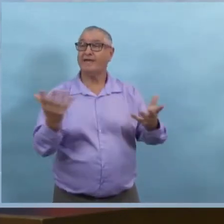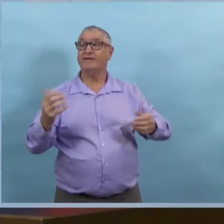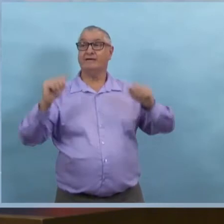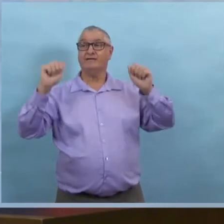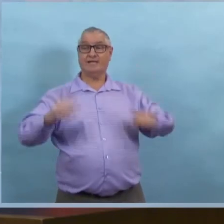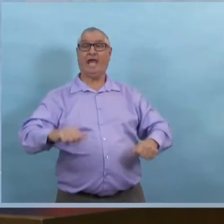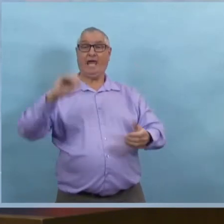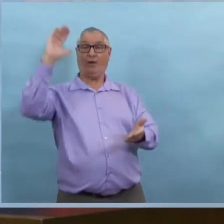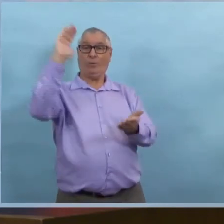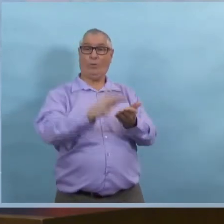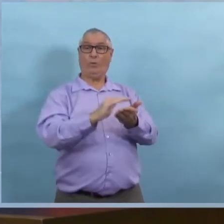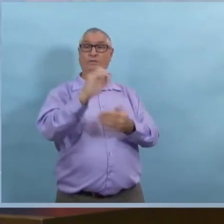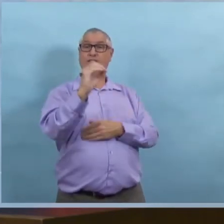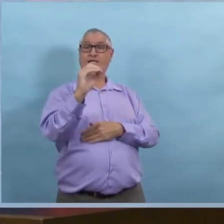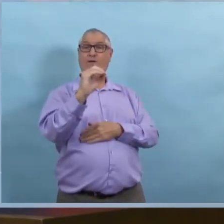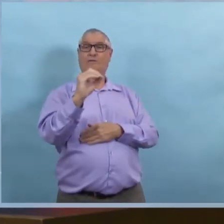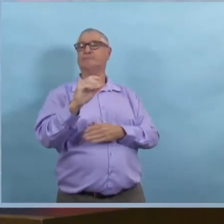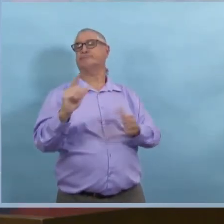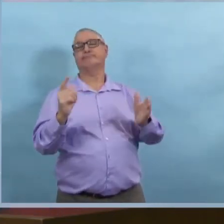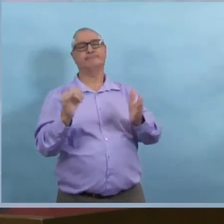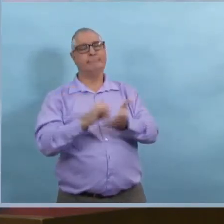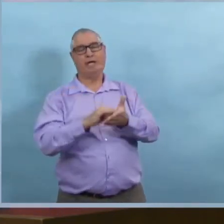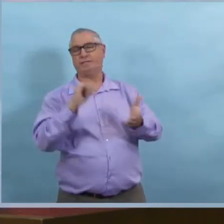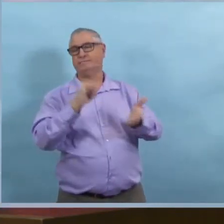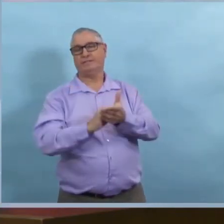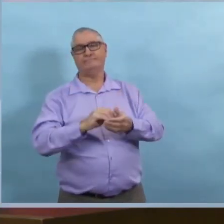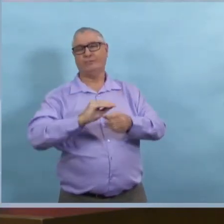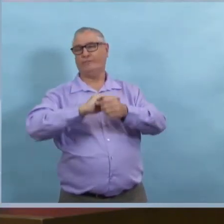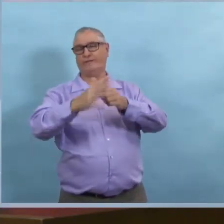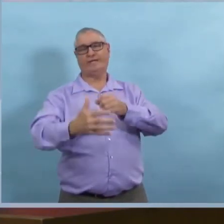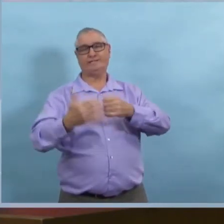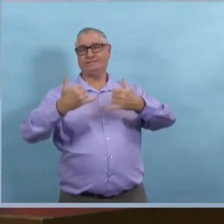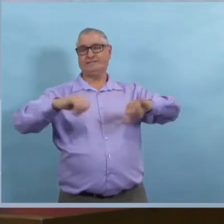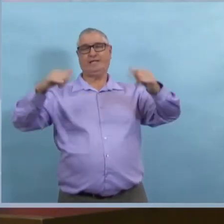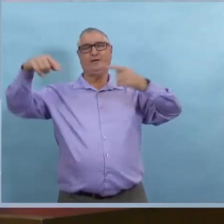Malheureusement, on ne peut pas éliminer le risque. On va certainement avoir de nouveaux cas.